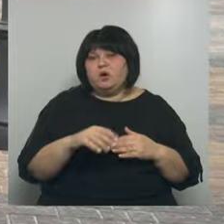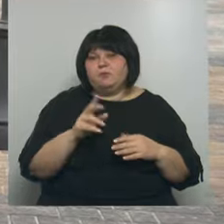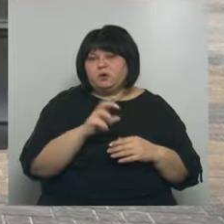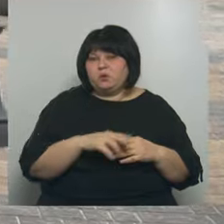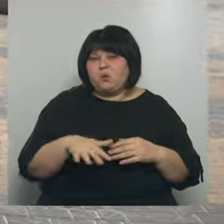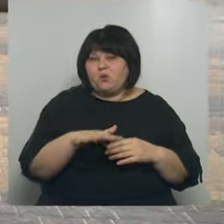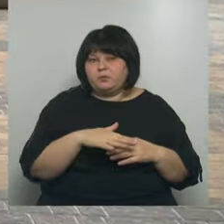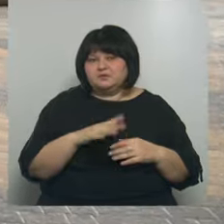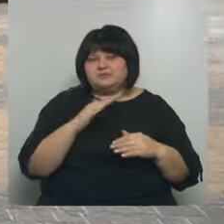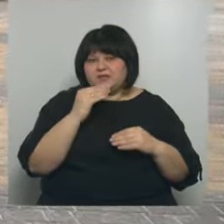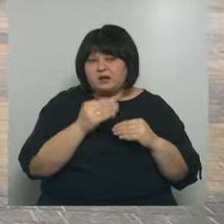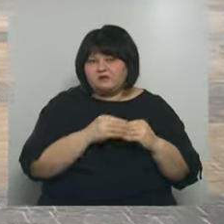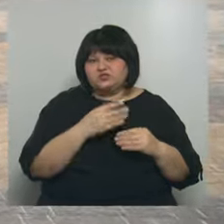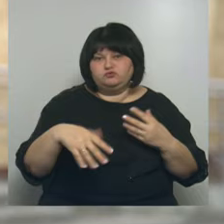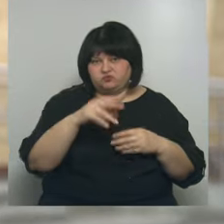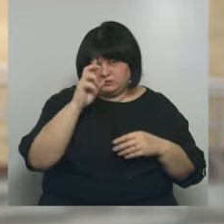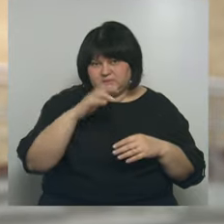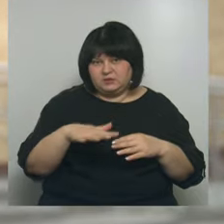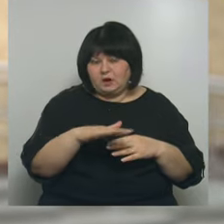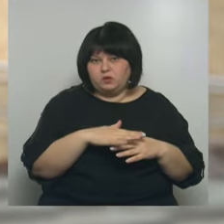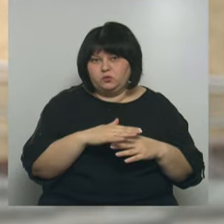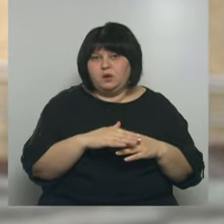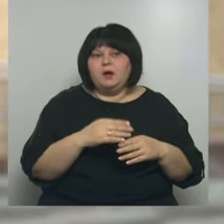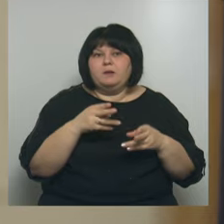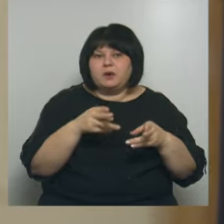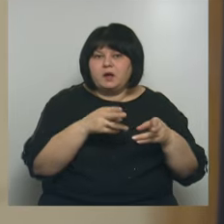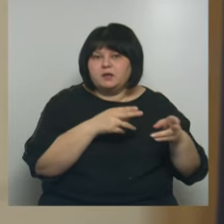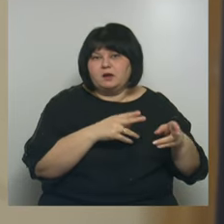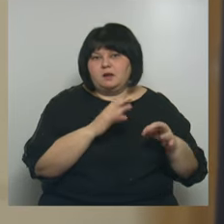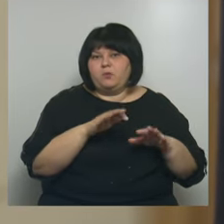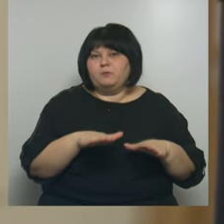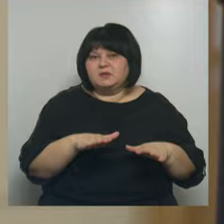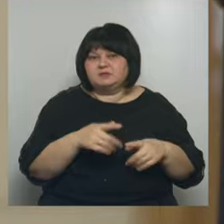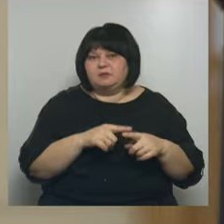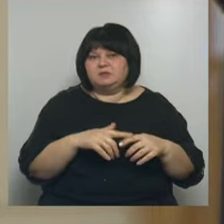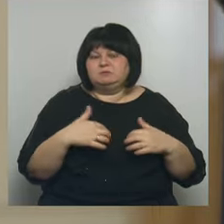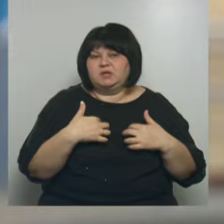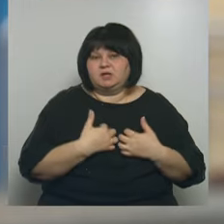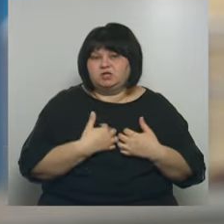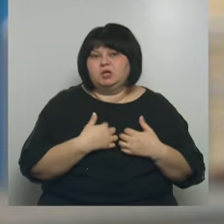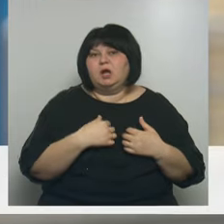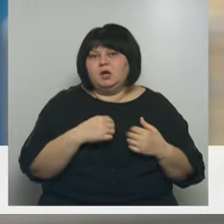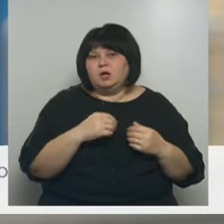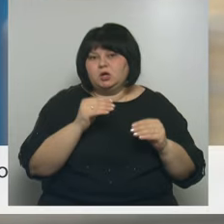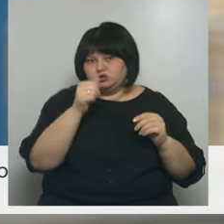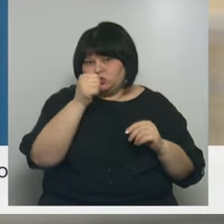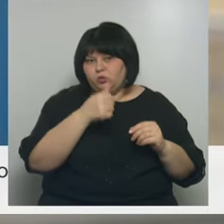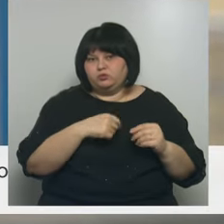фактически закрывшей собой всю страну. Проехали по местам, этим трагическим скульптурам нужно выстроить